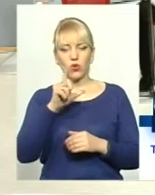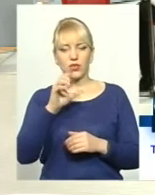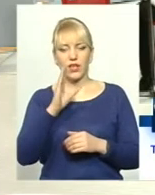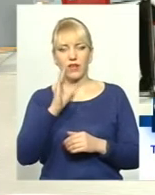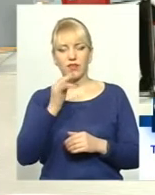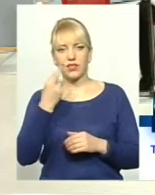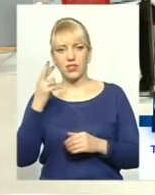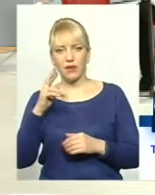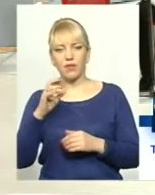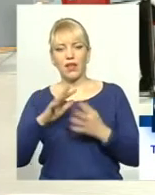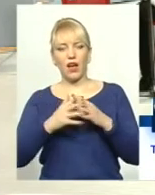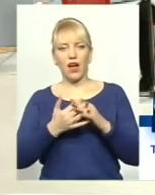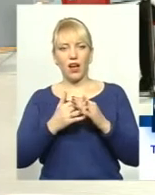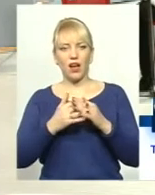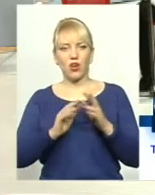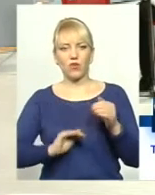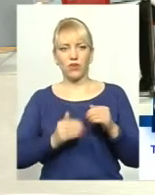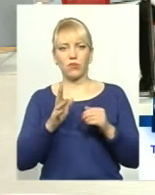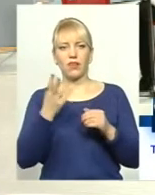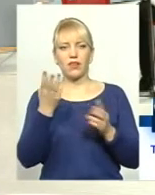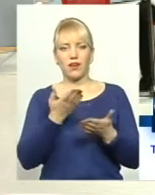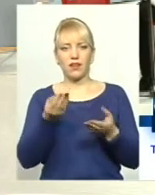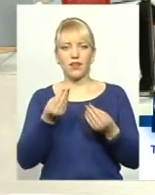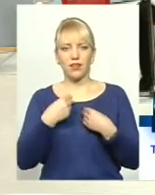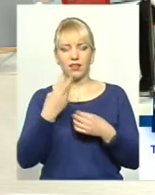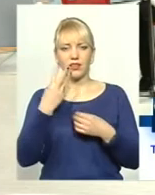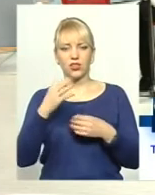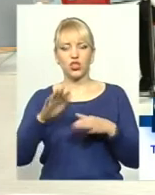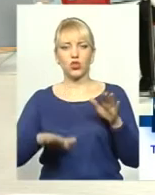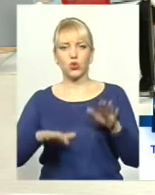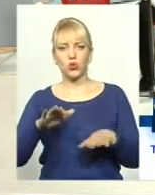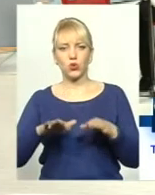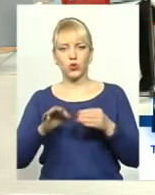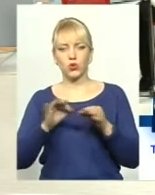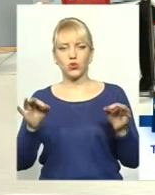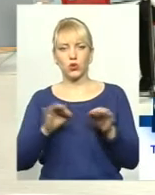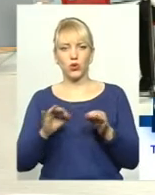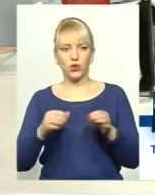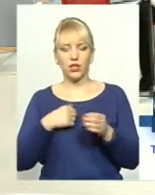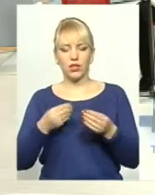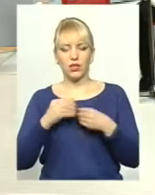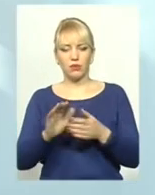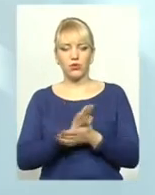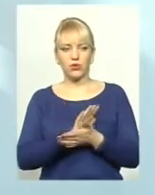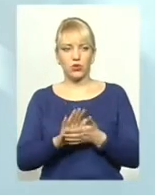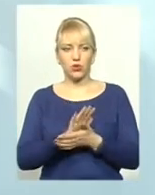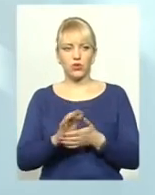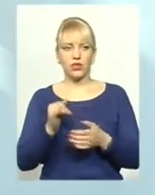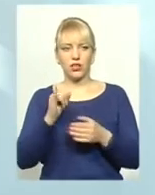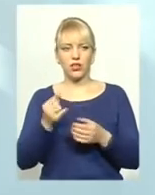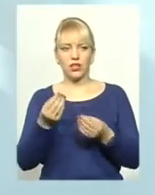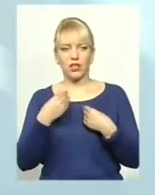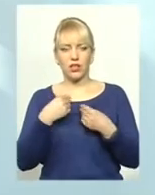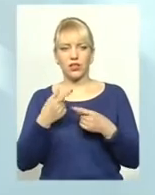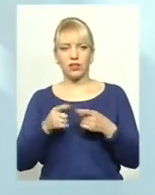дала три тонни соломи нашій організації, ми домовилися, дали безкоштовно, просили буквально трошечки, нам дали цілу машину з маніпулятором.